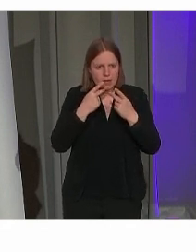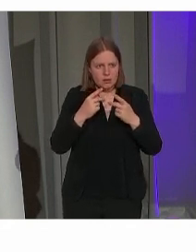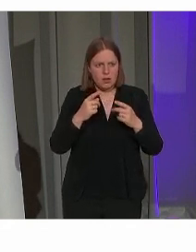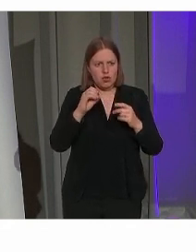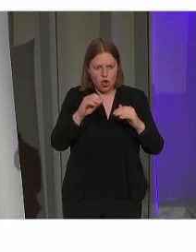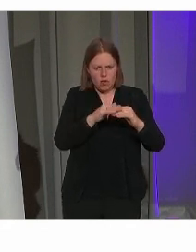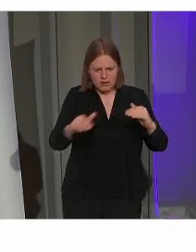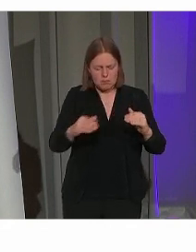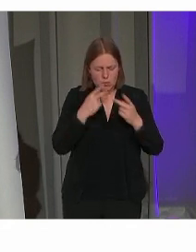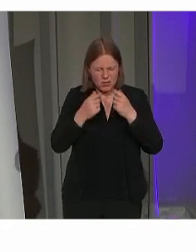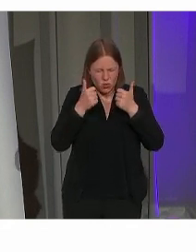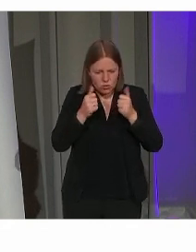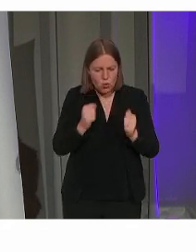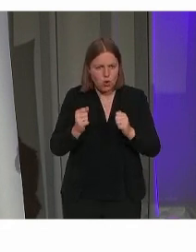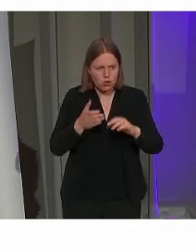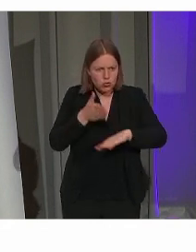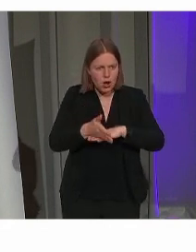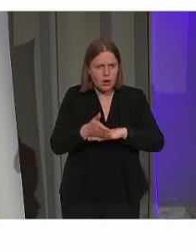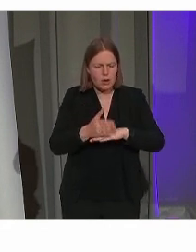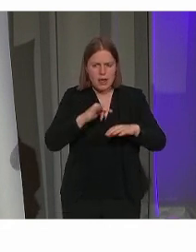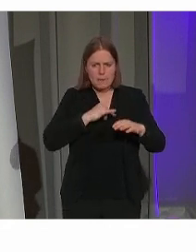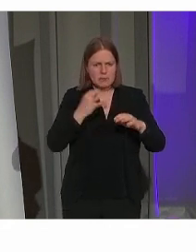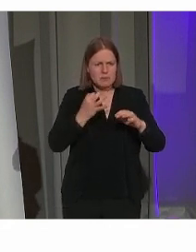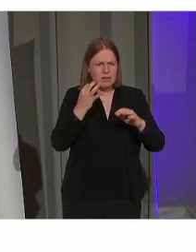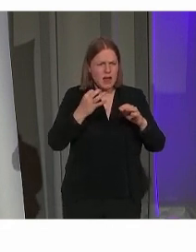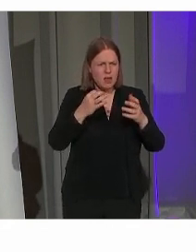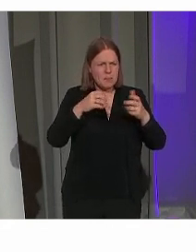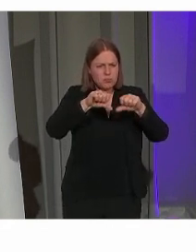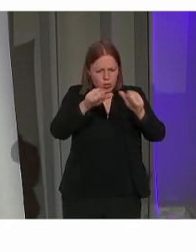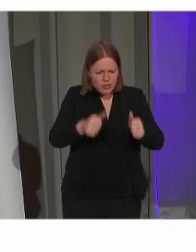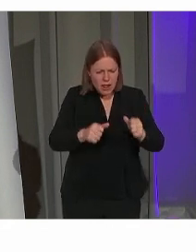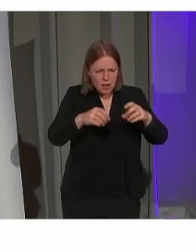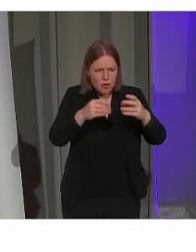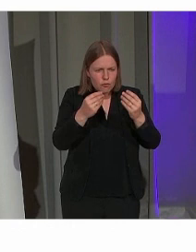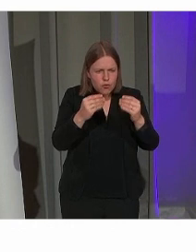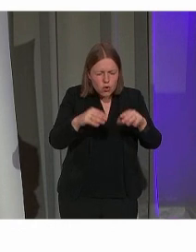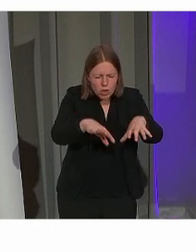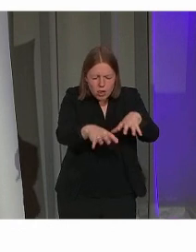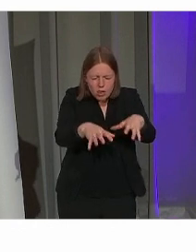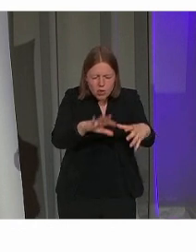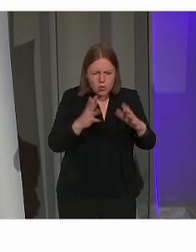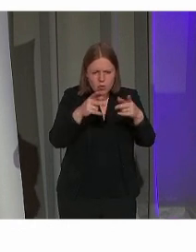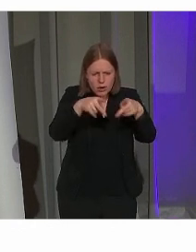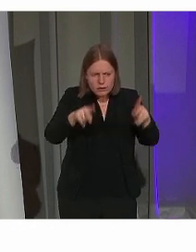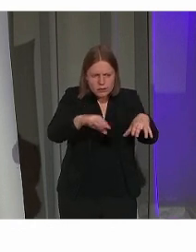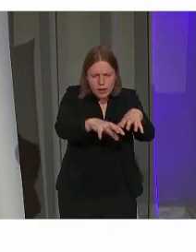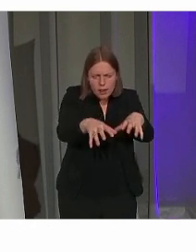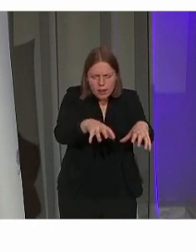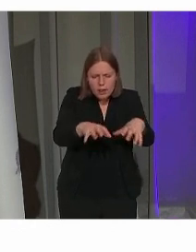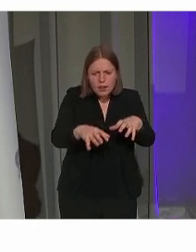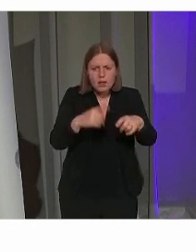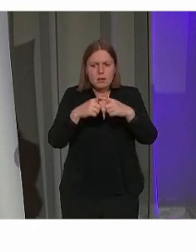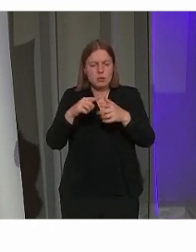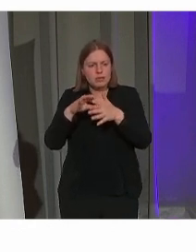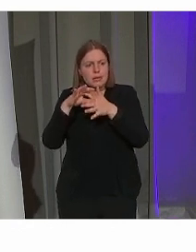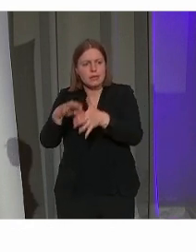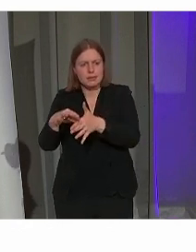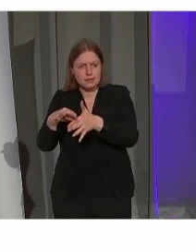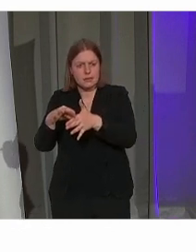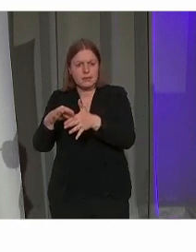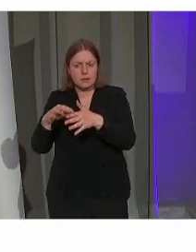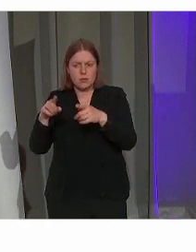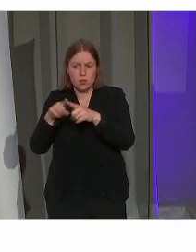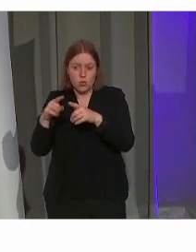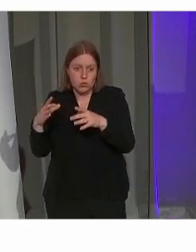manier te doen. We hebben een volledige voelmaquette laten maken van het volledige kasteel. We hebben onze gidsen in samenwerking met